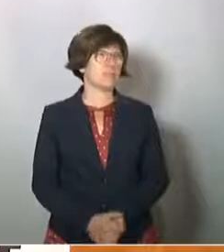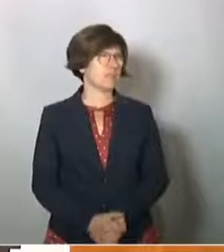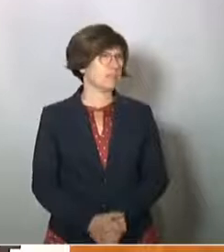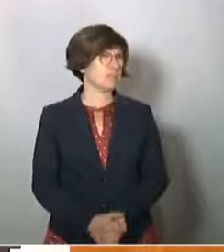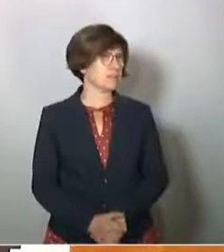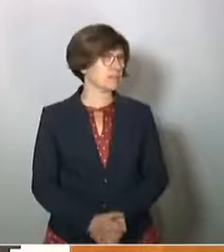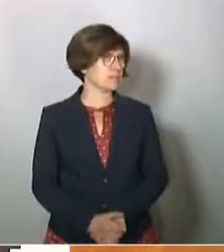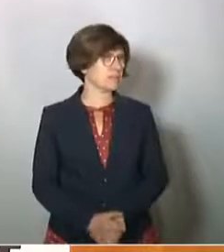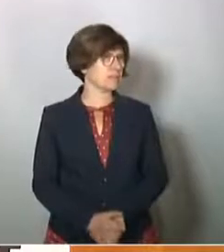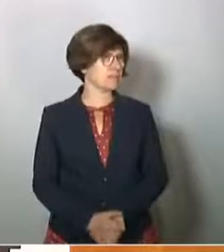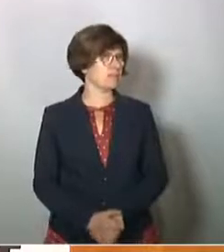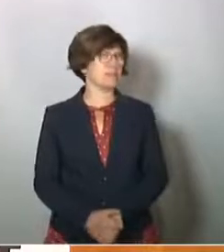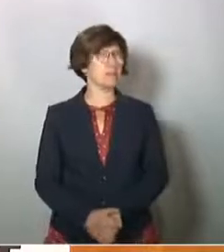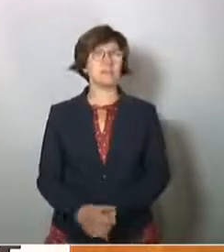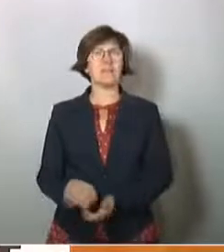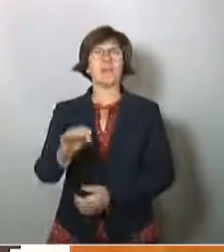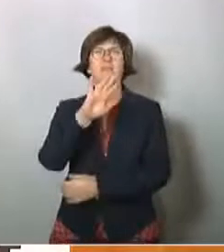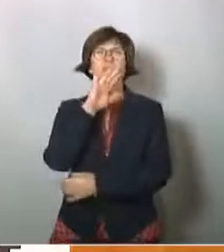Ja, vielen Dank.